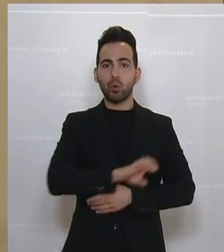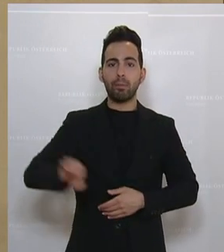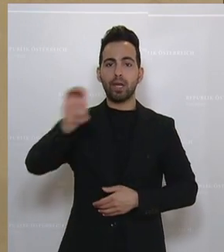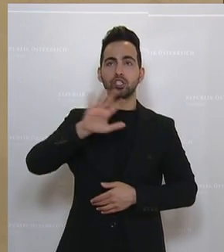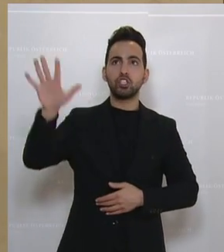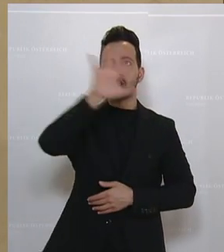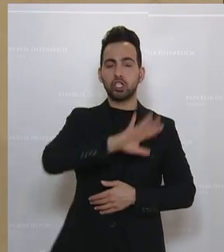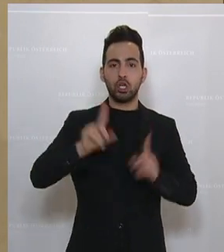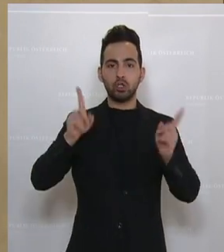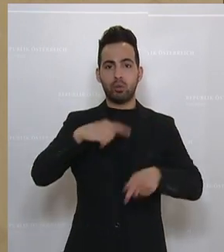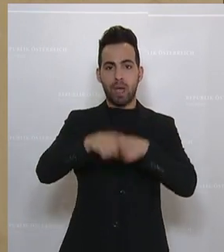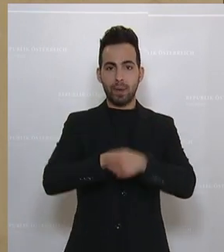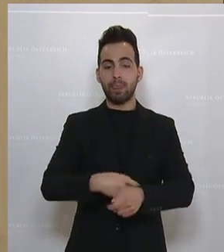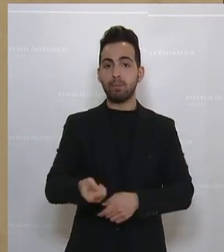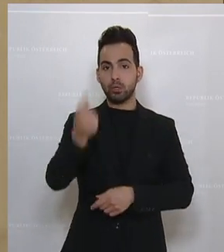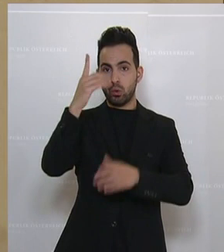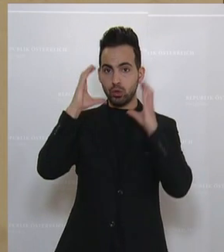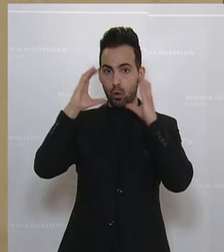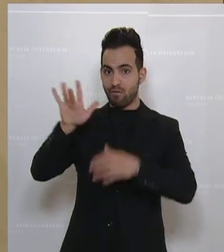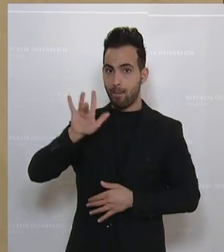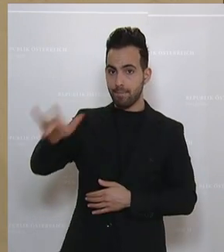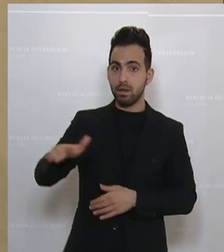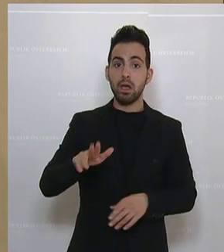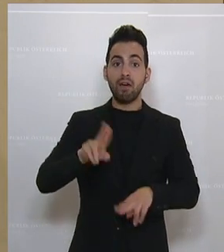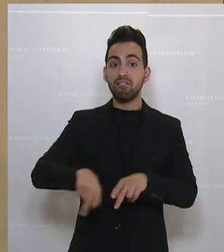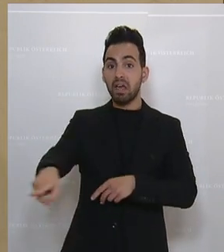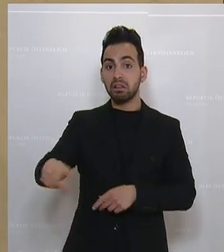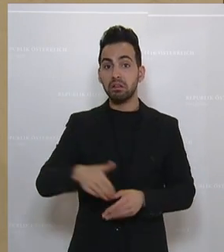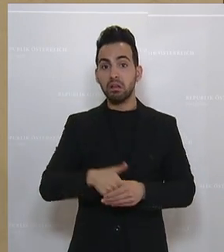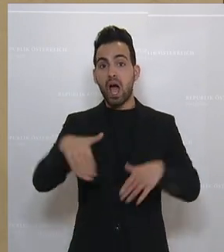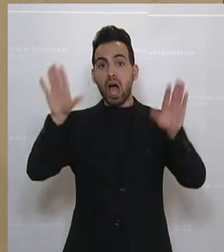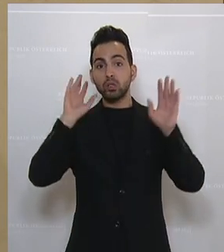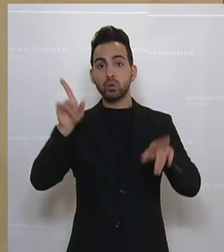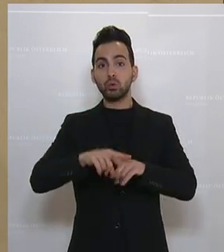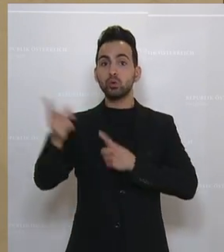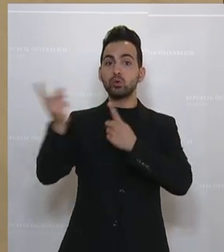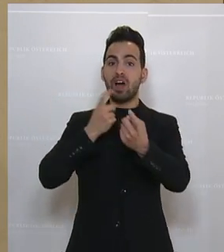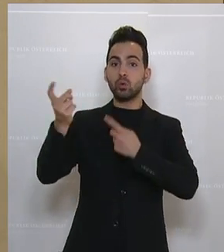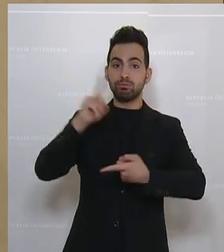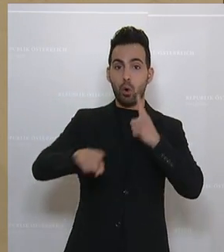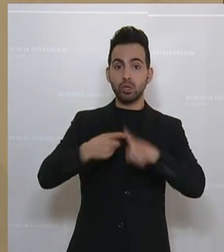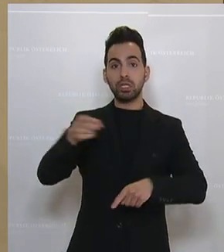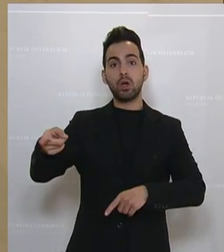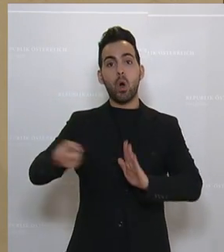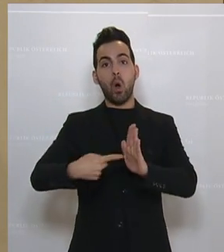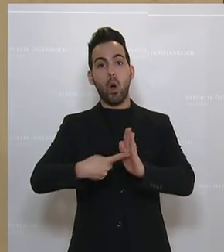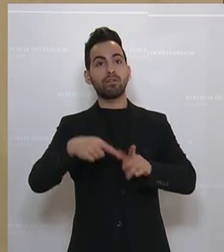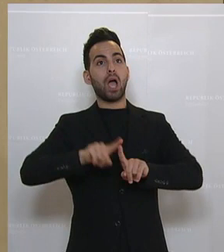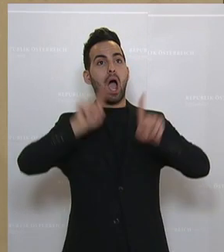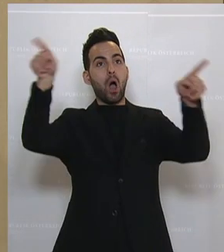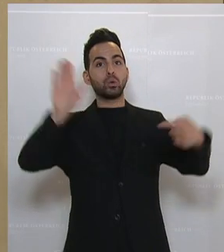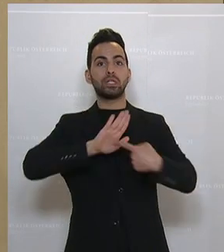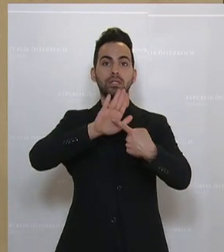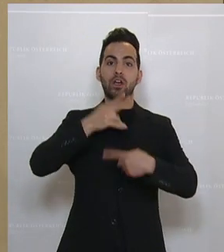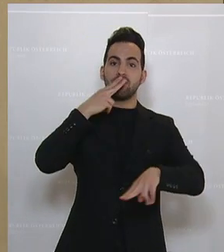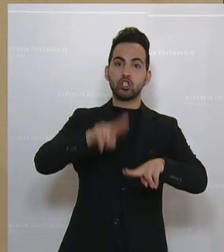einzusetzen. Vor allem an die ÖVP geht der Appell, wenn Sie es mit einer harten Asyl und Zuwanderungspolitik, wie Sie es ja immer wieder nach außen